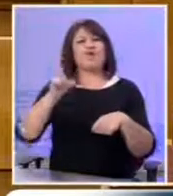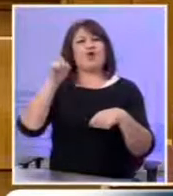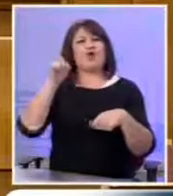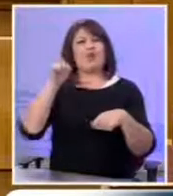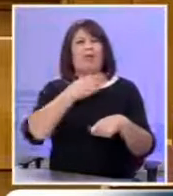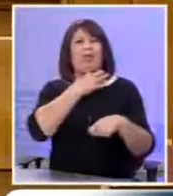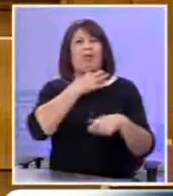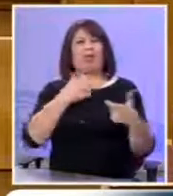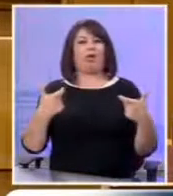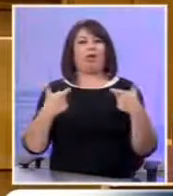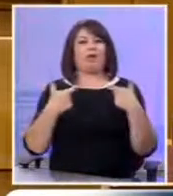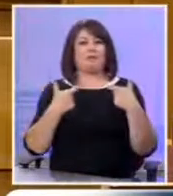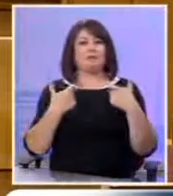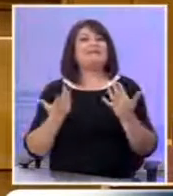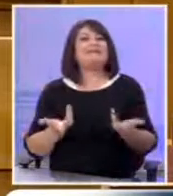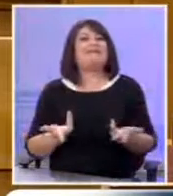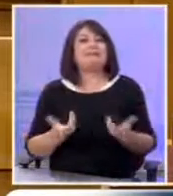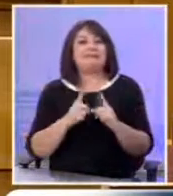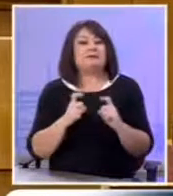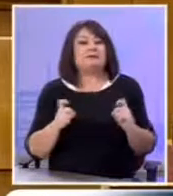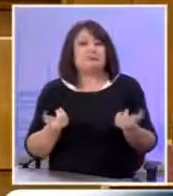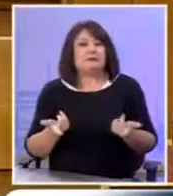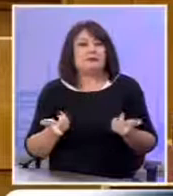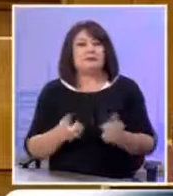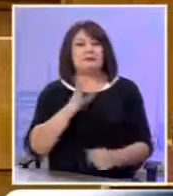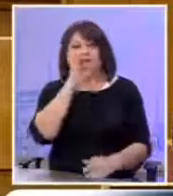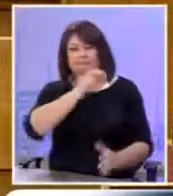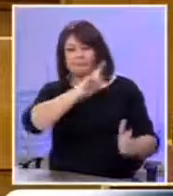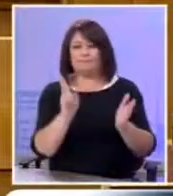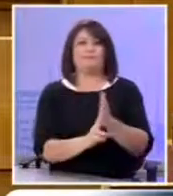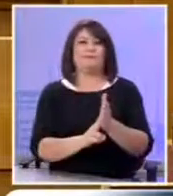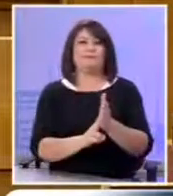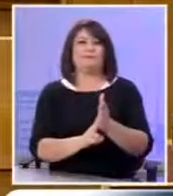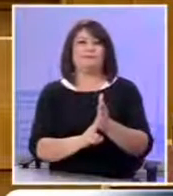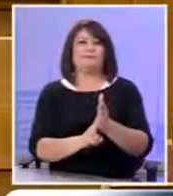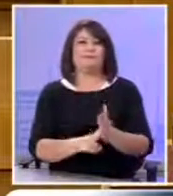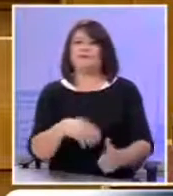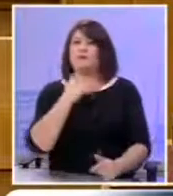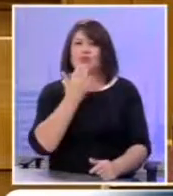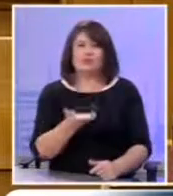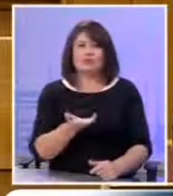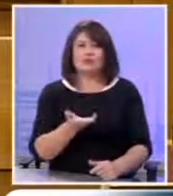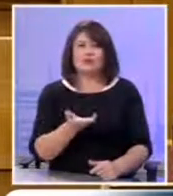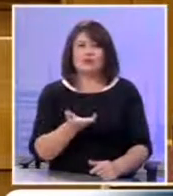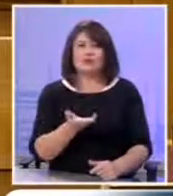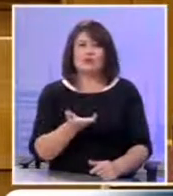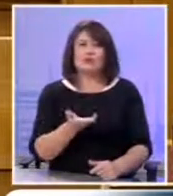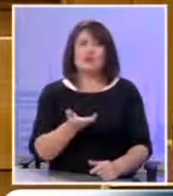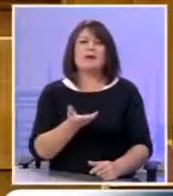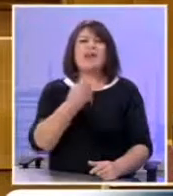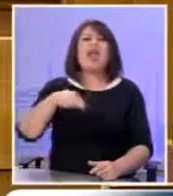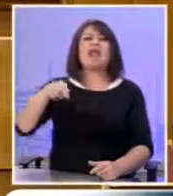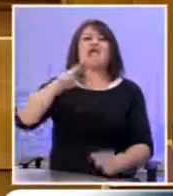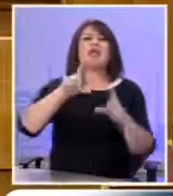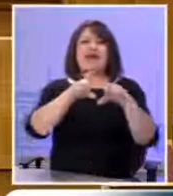πνίξουν Τι ήταν άραγε η ουσιαστική απαγόρευση της δυνατότητας για έντοκο αγραμμάτρια